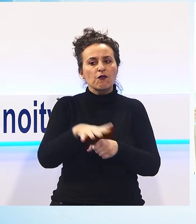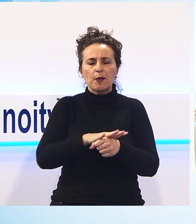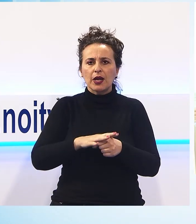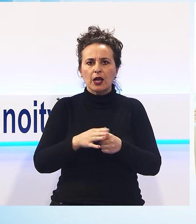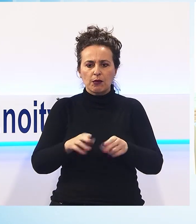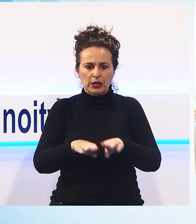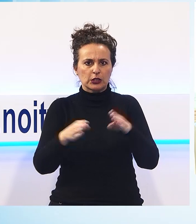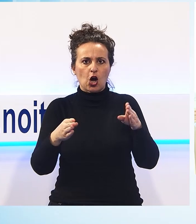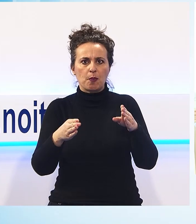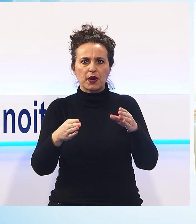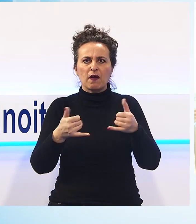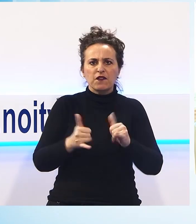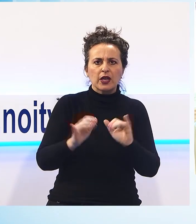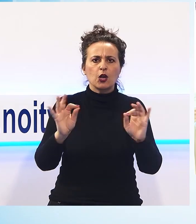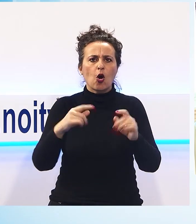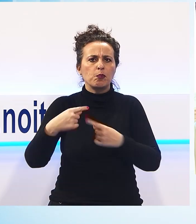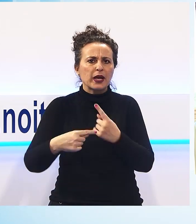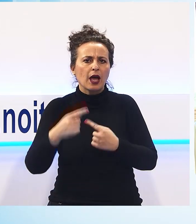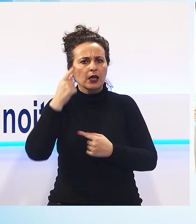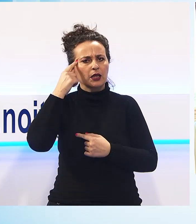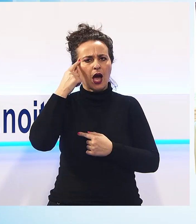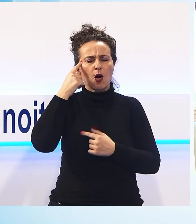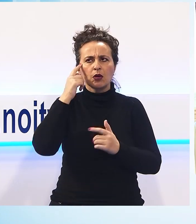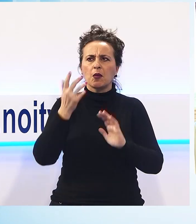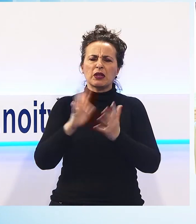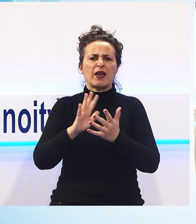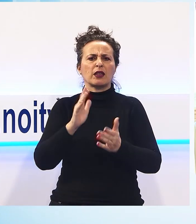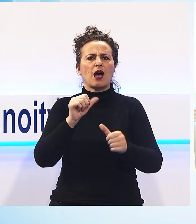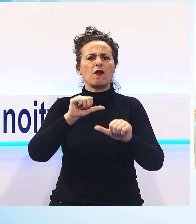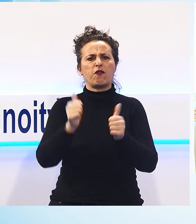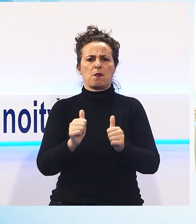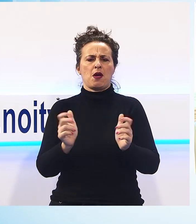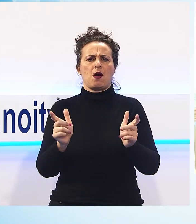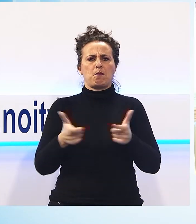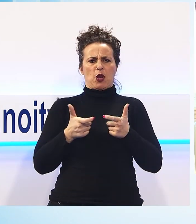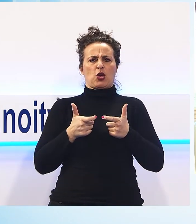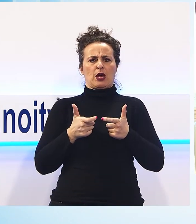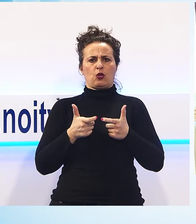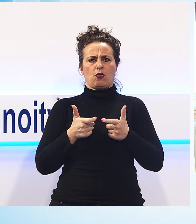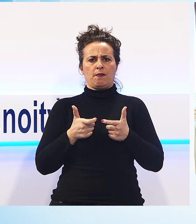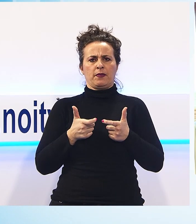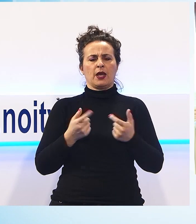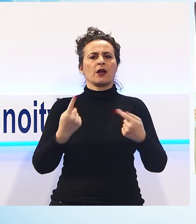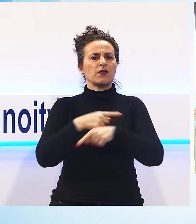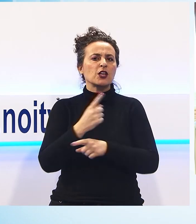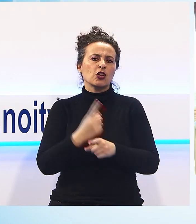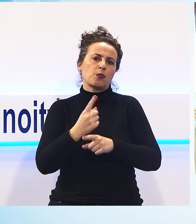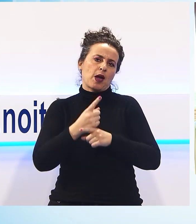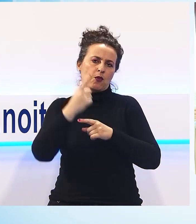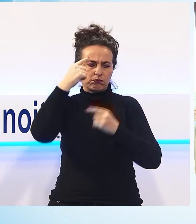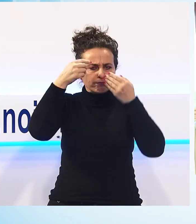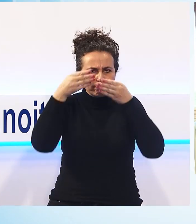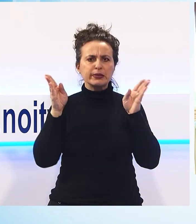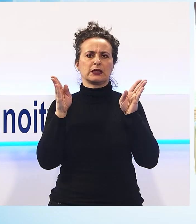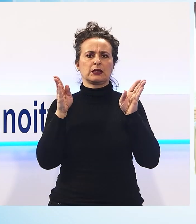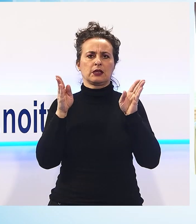sindrome di Down non sia possibile vivere una vita come gli altri deve assolutamente